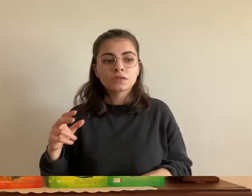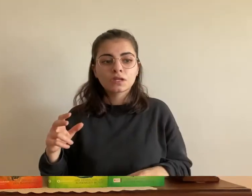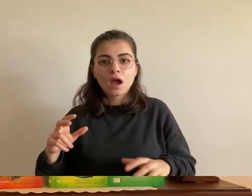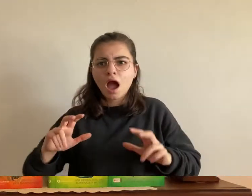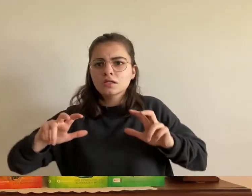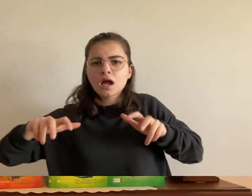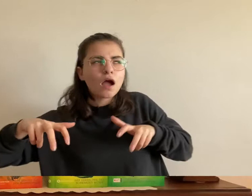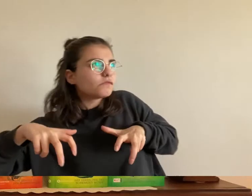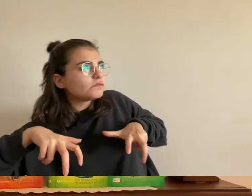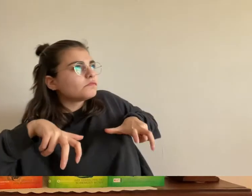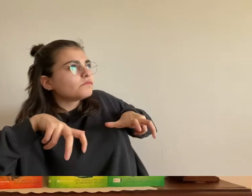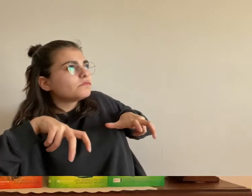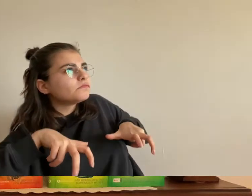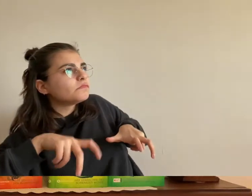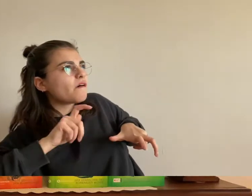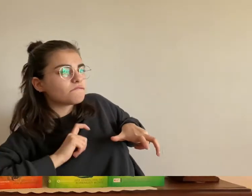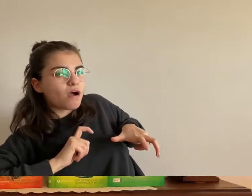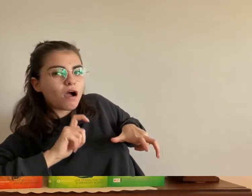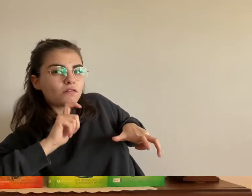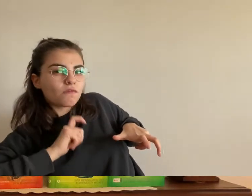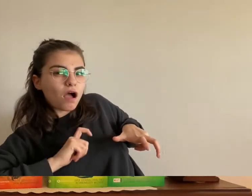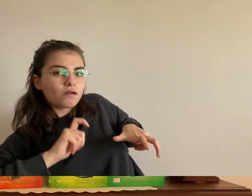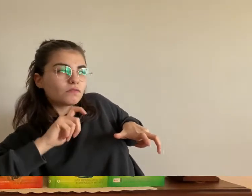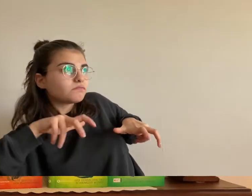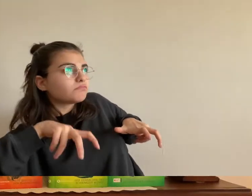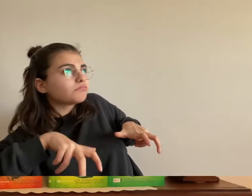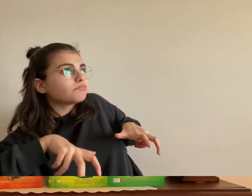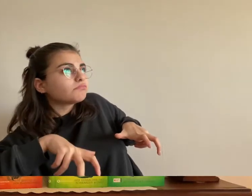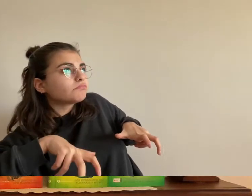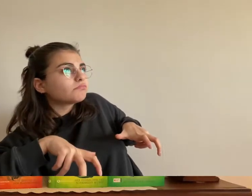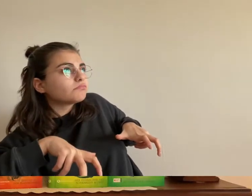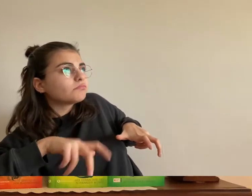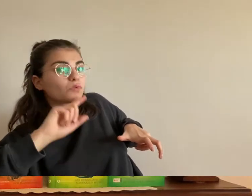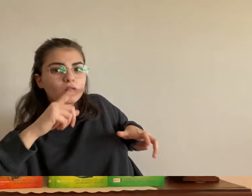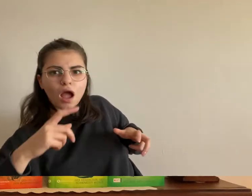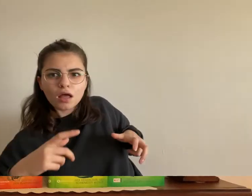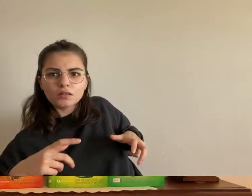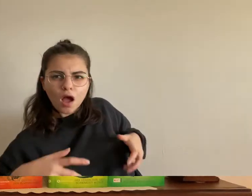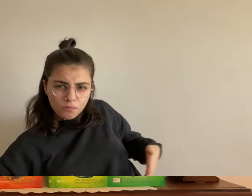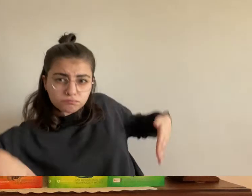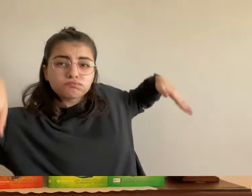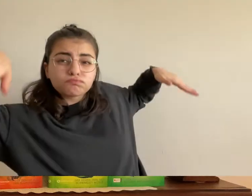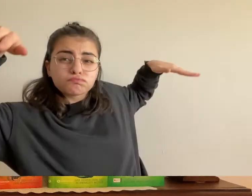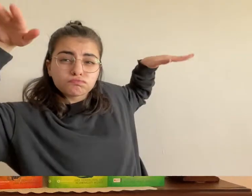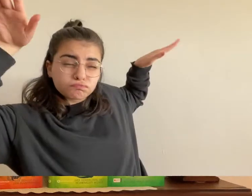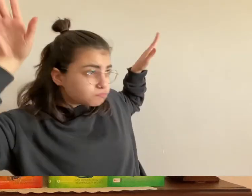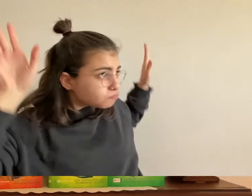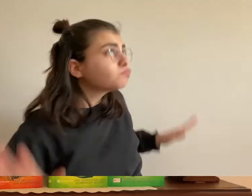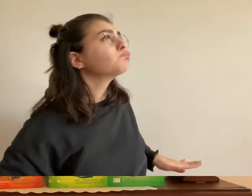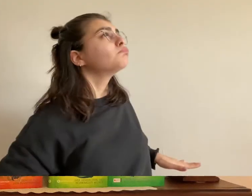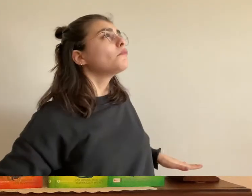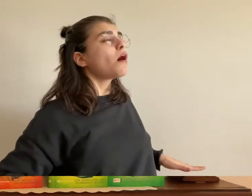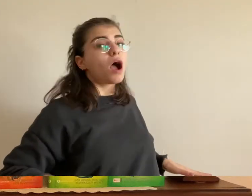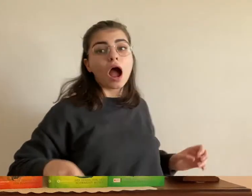bis sie nahe genug herangekommen waren in dem moment als er sich auf sie stürzen wollte stieß adana